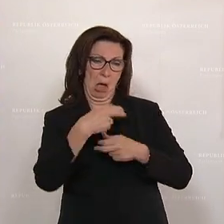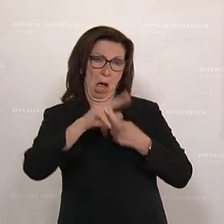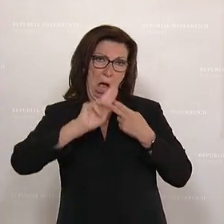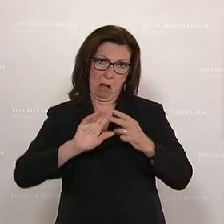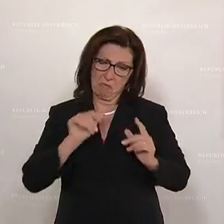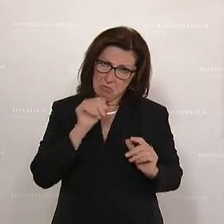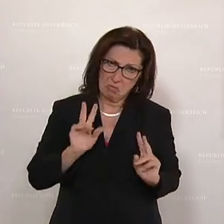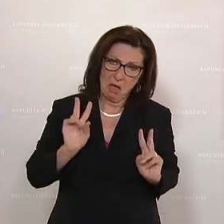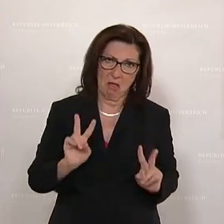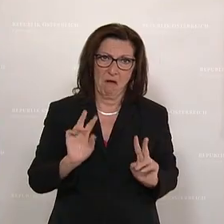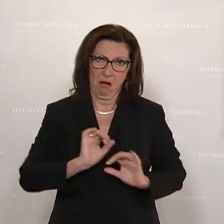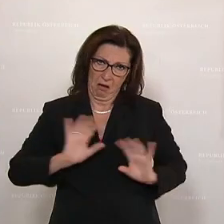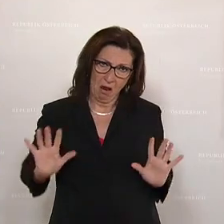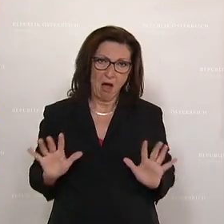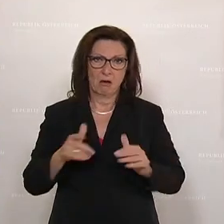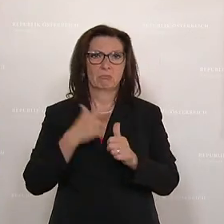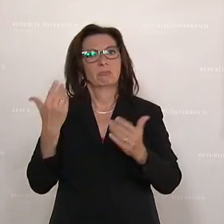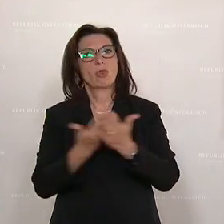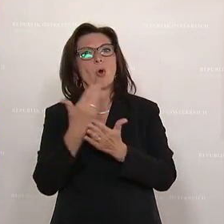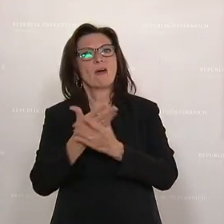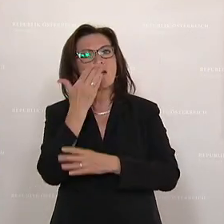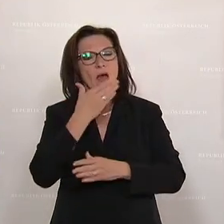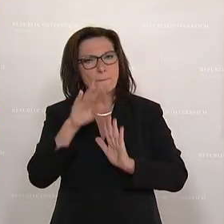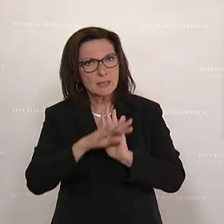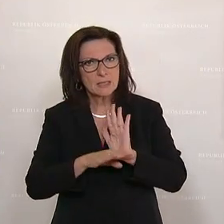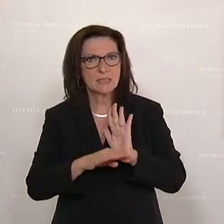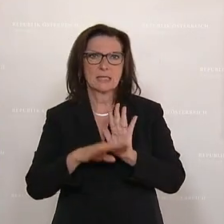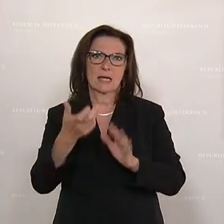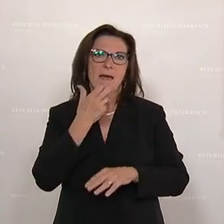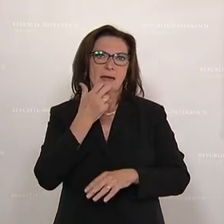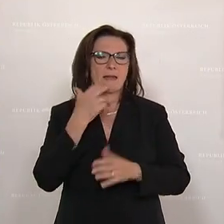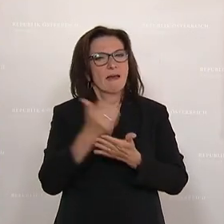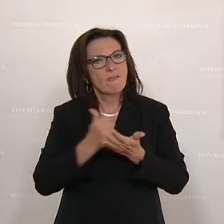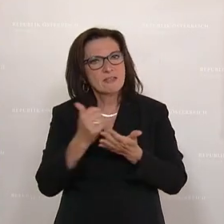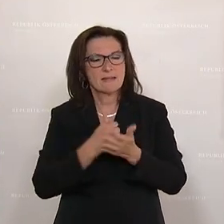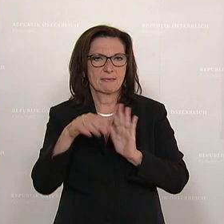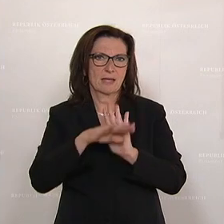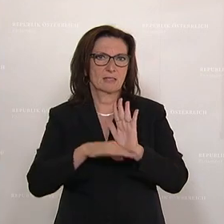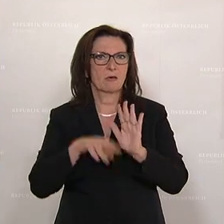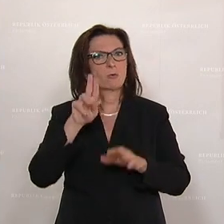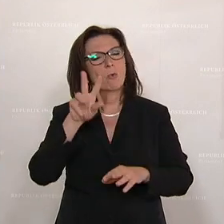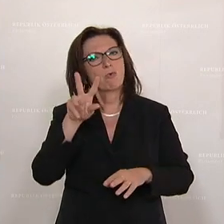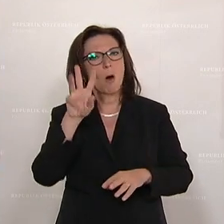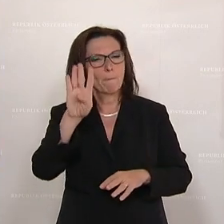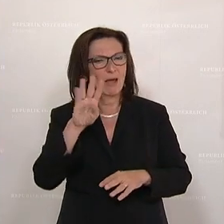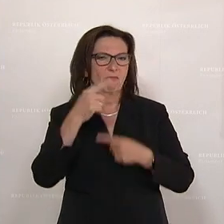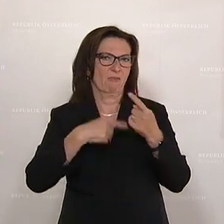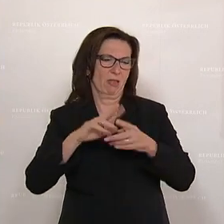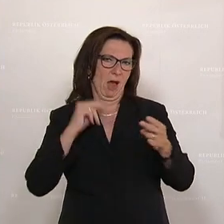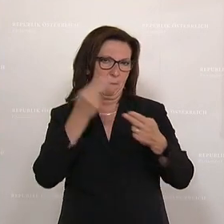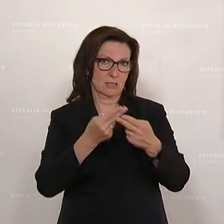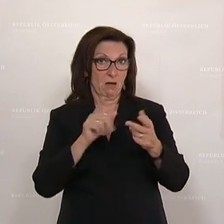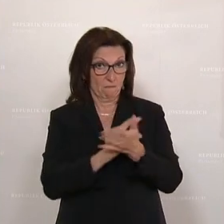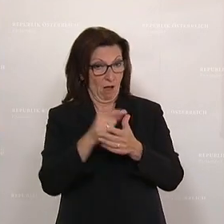konkret, die Sie gegeben haben, die Novelle des Wärmegesetzes, das Energieeffizienzgesetz und die Anpassung von UVP-Verfahren. Wann werden diese